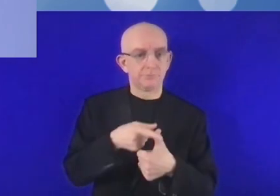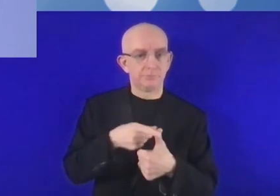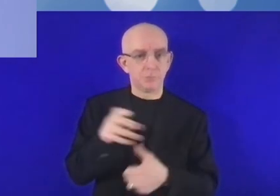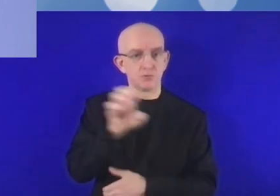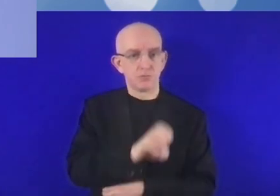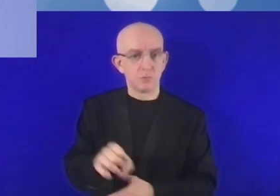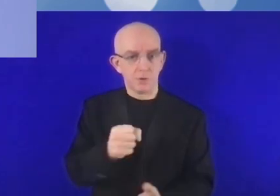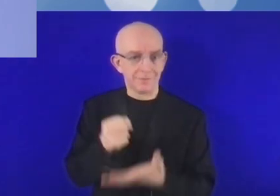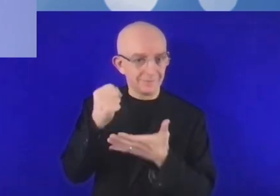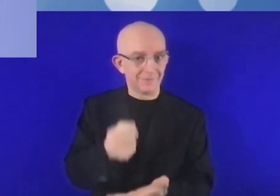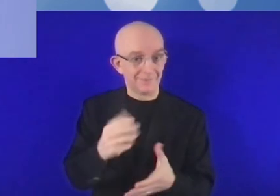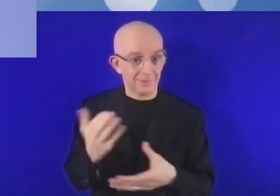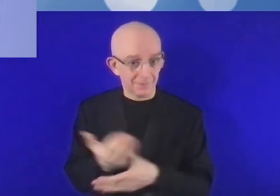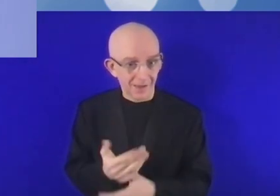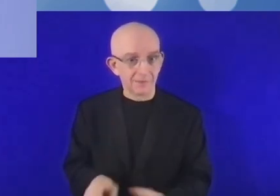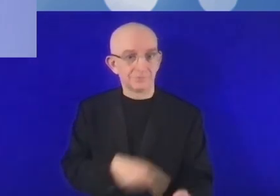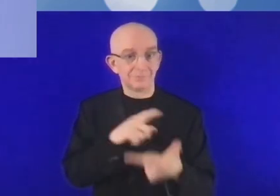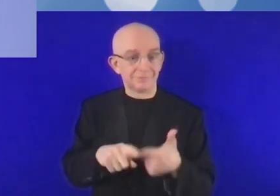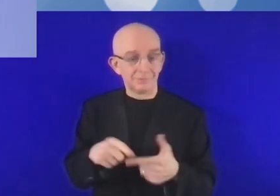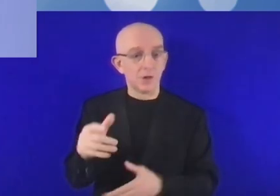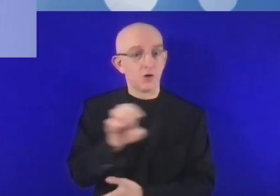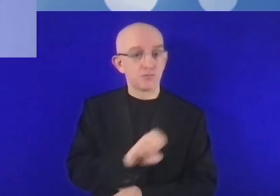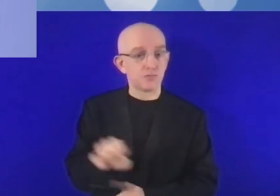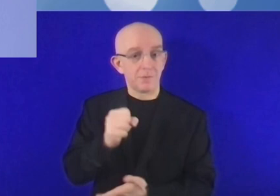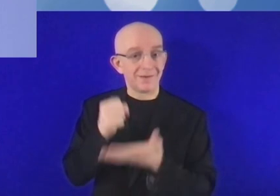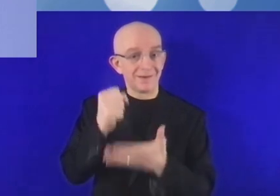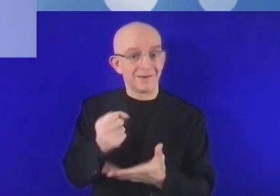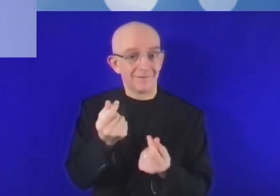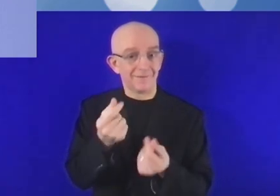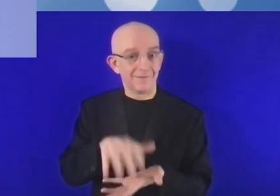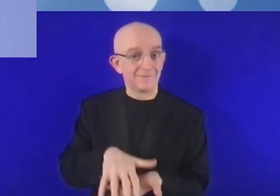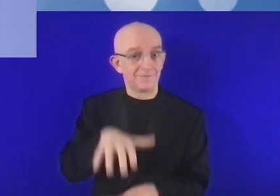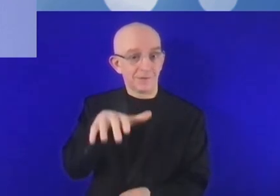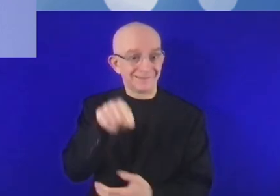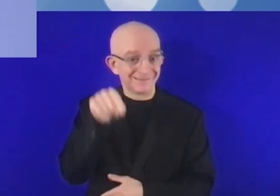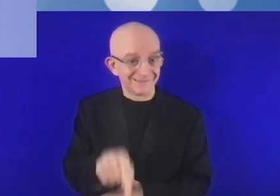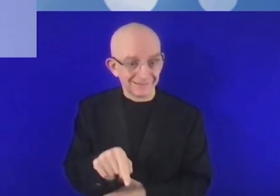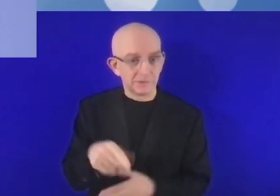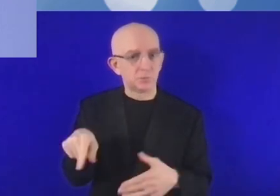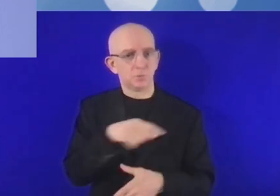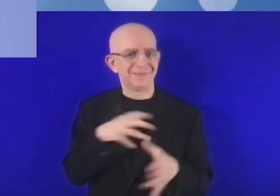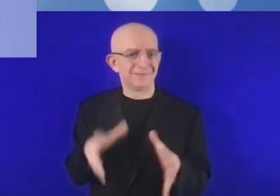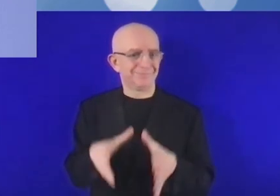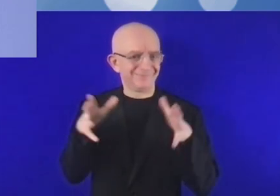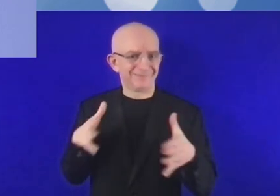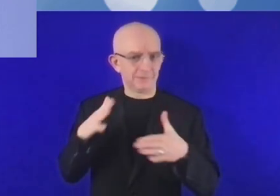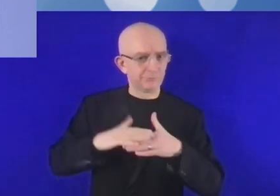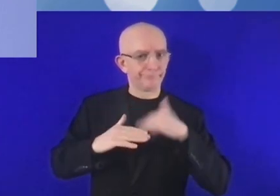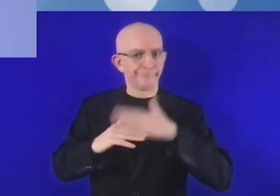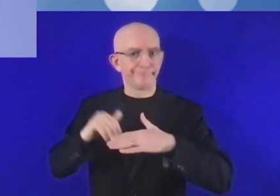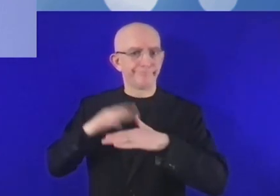grand, le plus important, la plus importante organisation financière multilatérale.